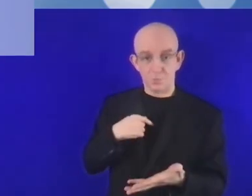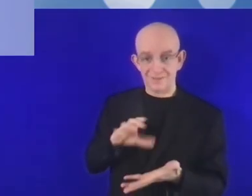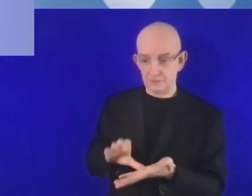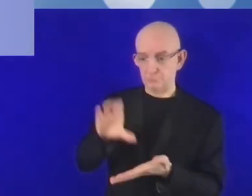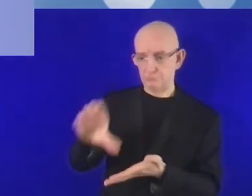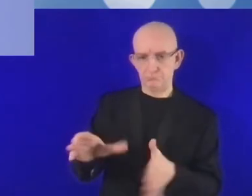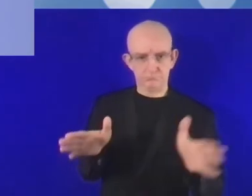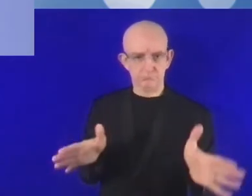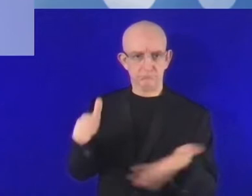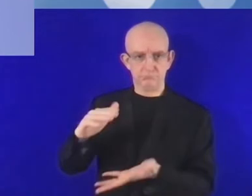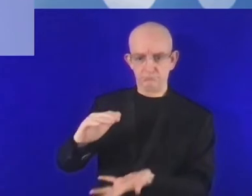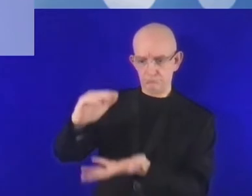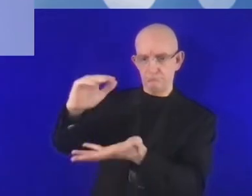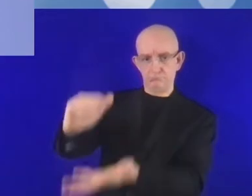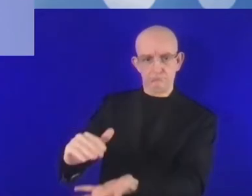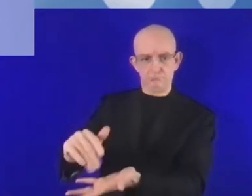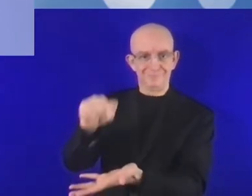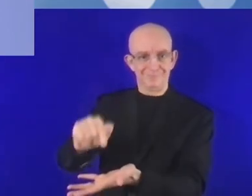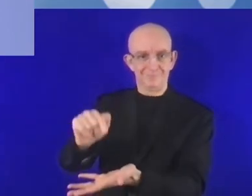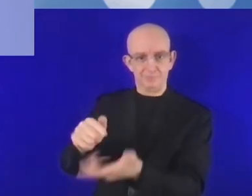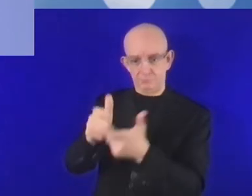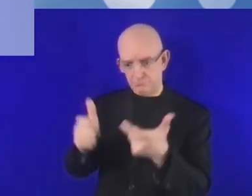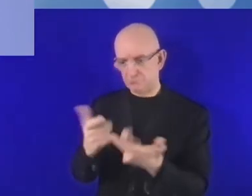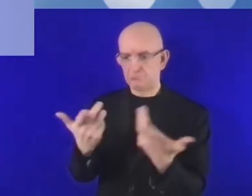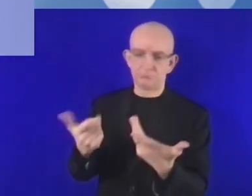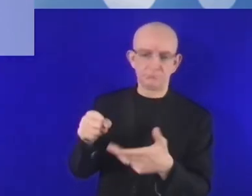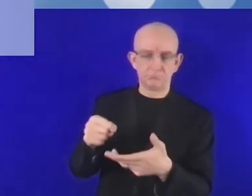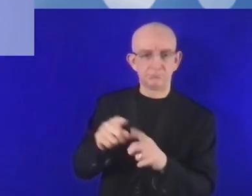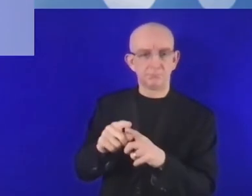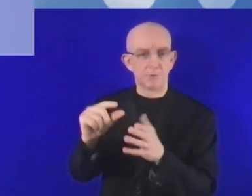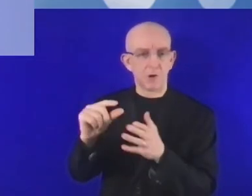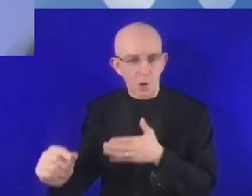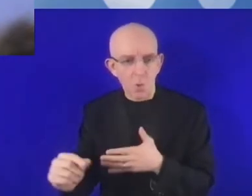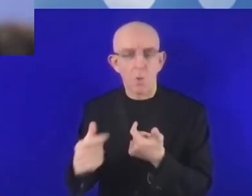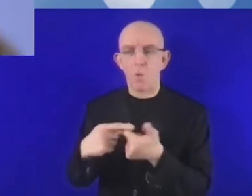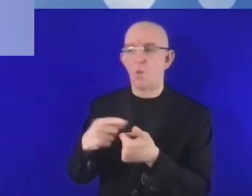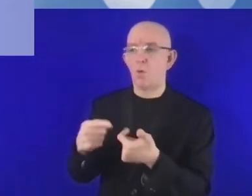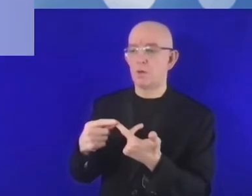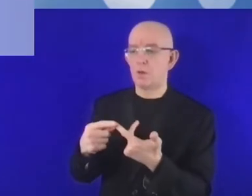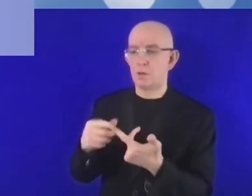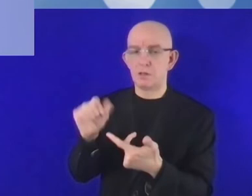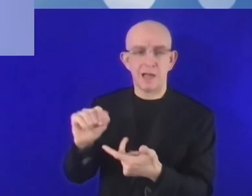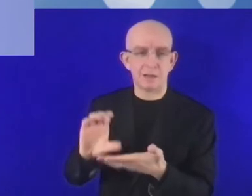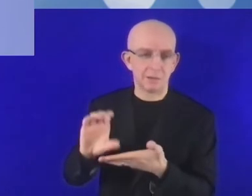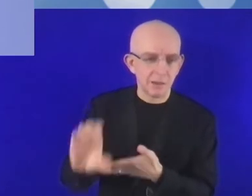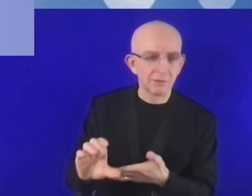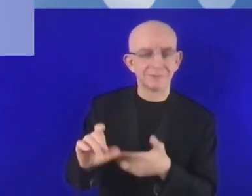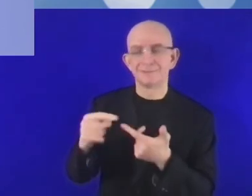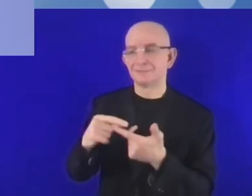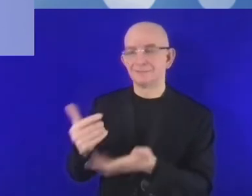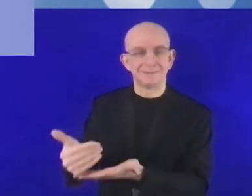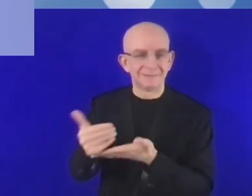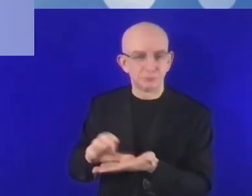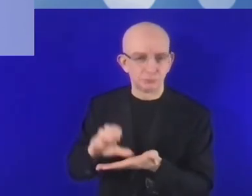gwarancji, jak również narzędzi finansowania typu equity. Natomiast ważne jest również